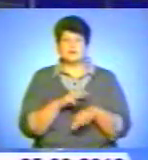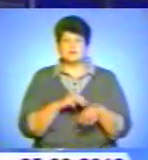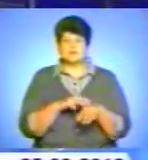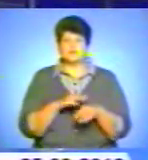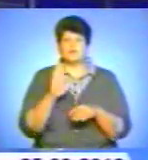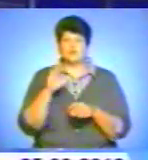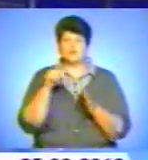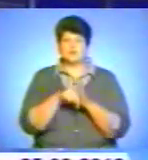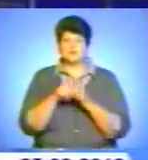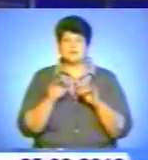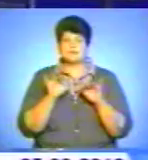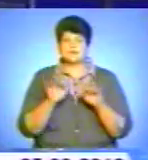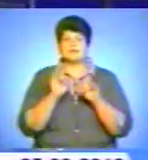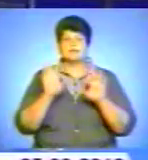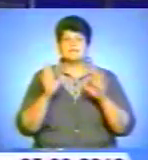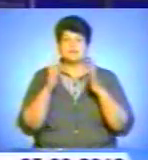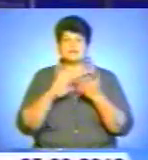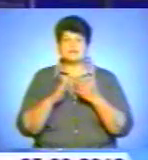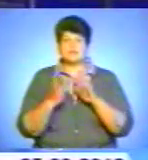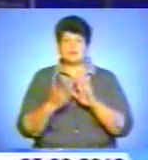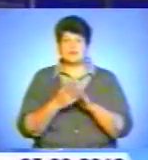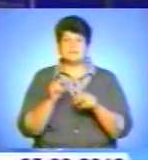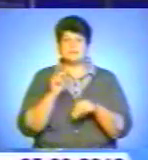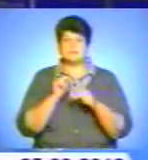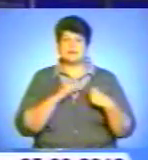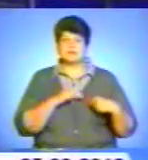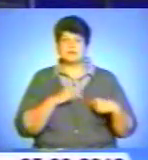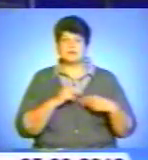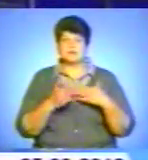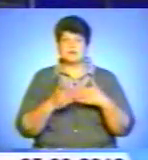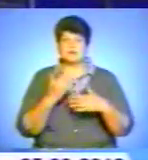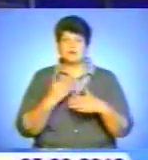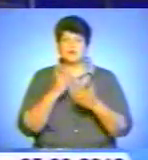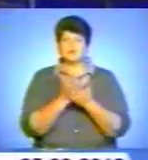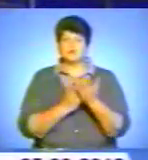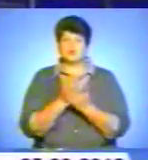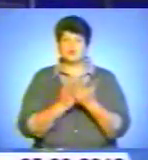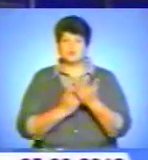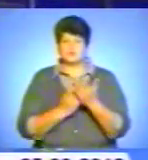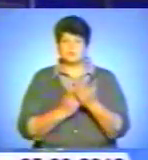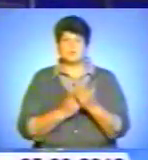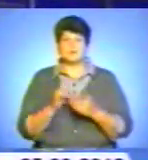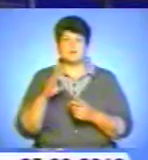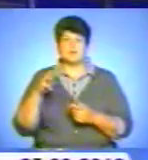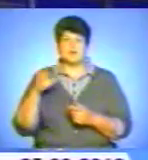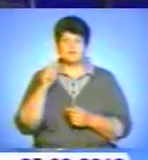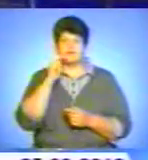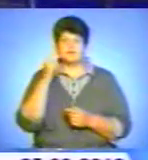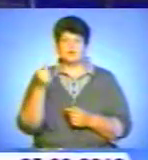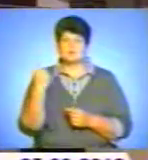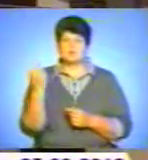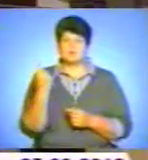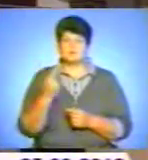надзвичайних ситуацій, працівники панітенціарної служби. Сюжет – сектор розв'язків з громадських сьомовець України Тернопільській області.